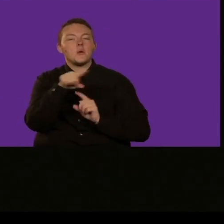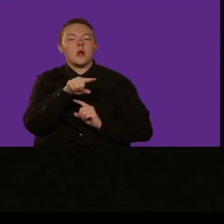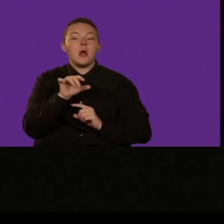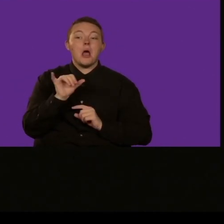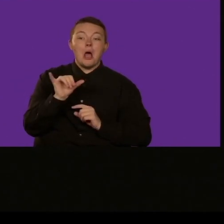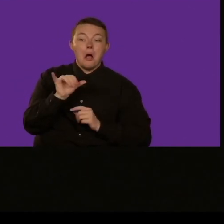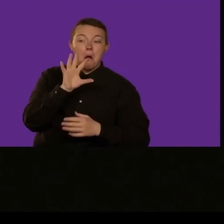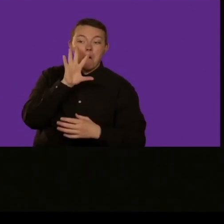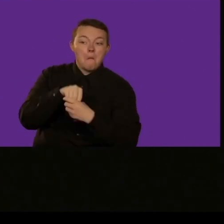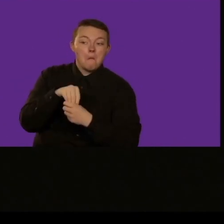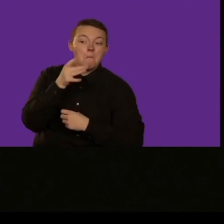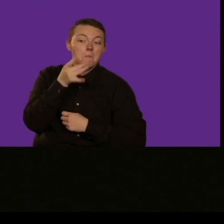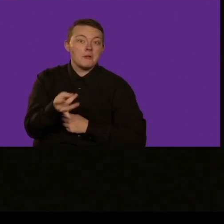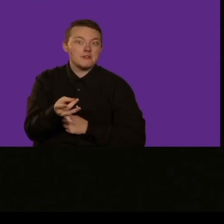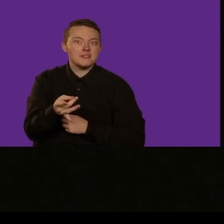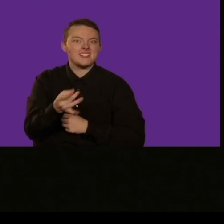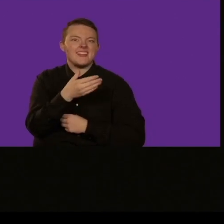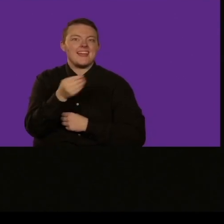con l'equità.